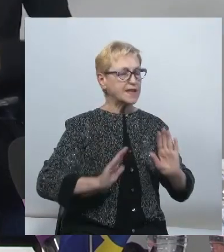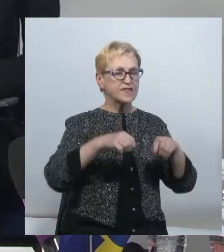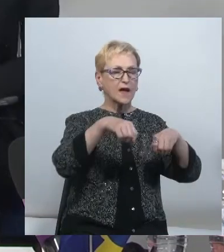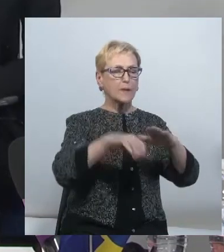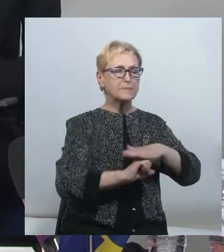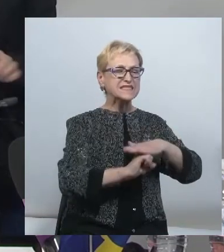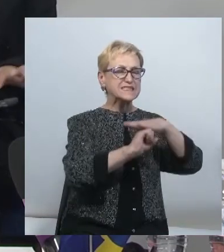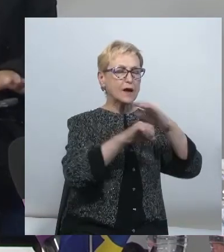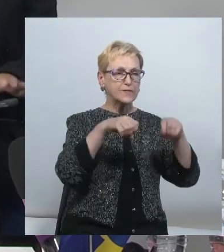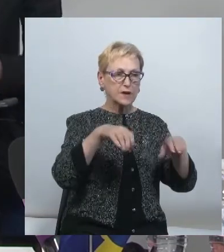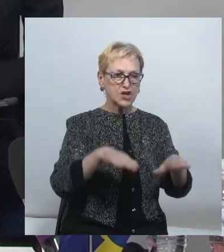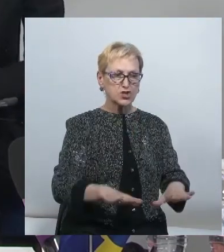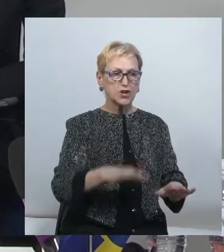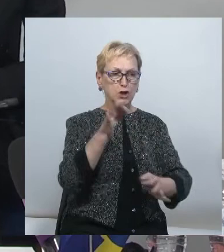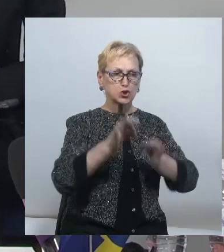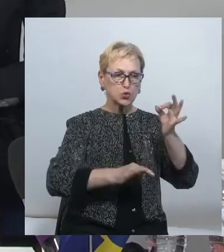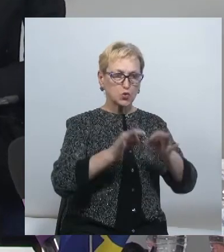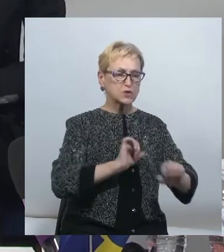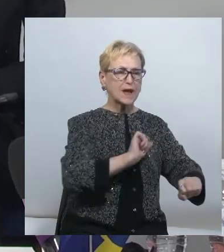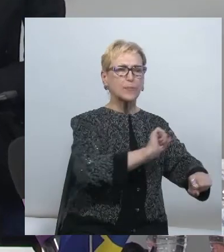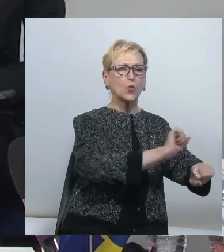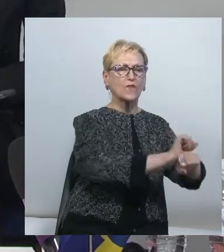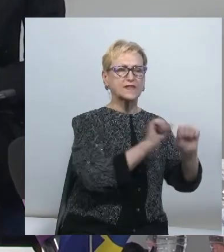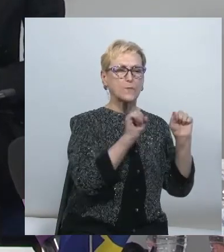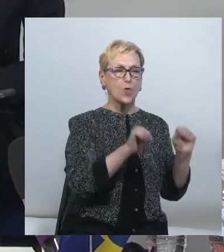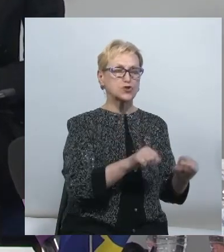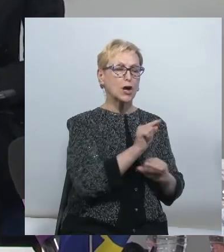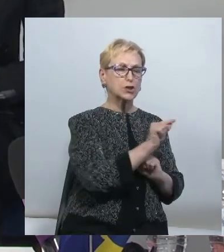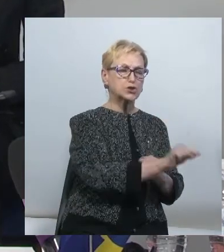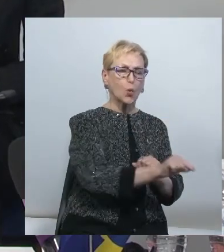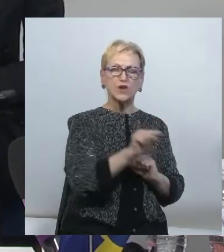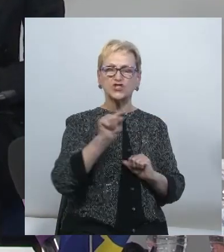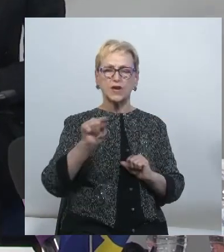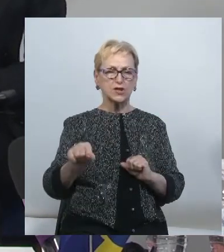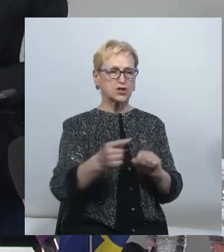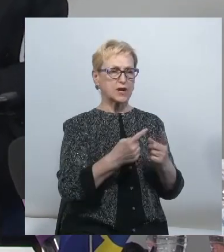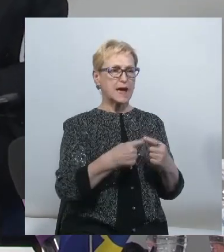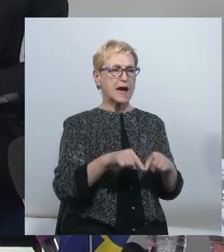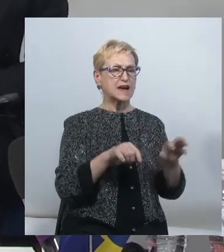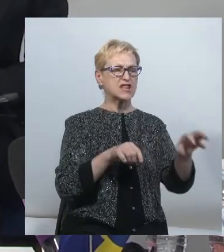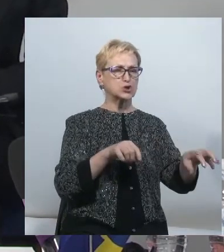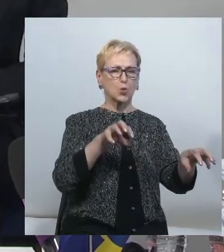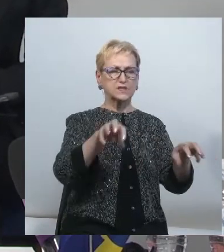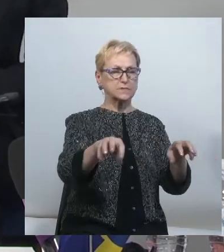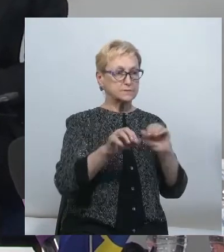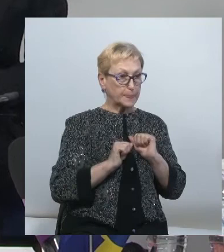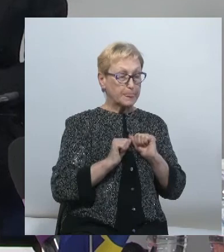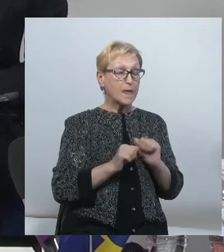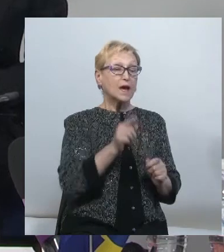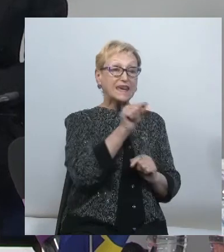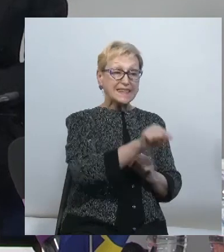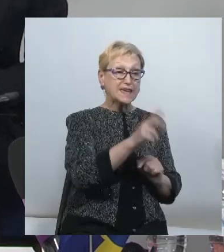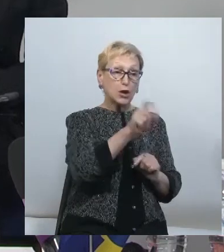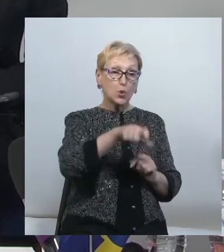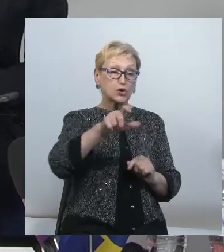рішення суду можна заблокувати той чи інший ресурс. На відміну від цього механізму розкомнадзор блокує своїм рішенням і ті люди,